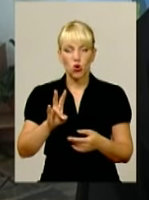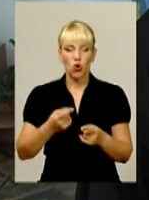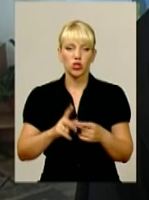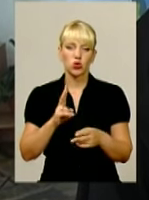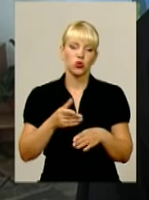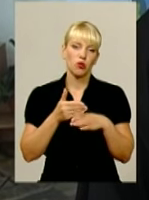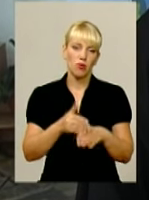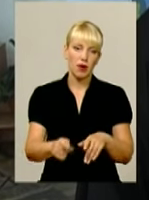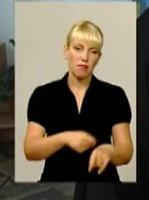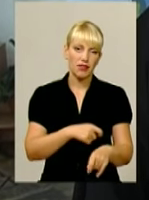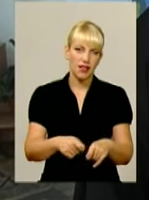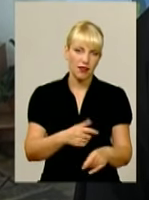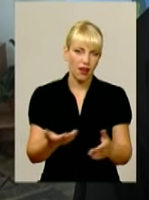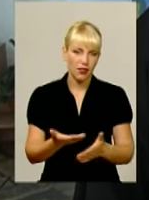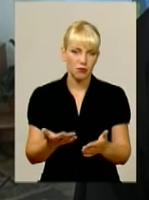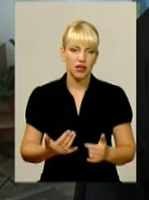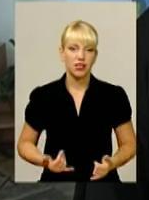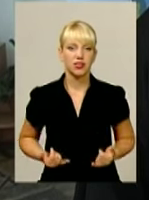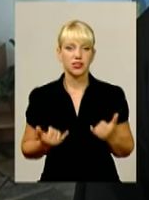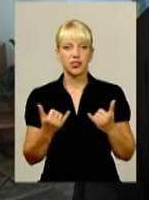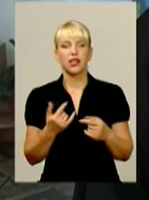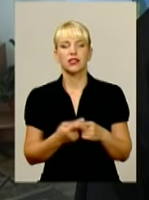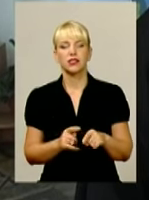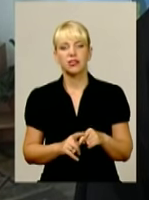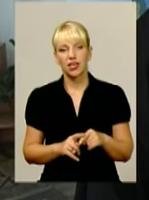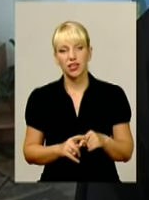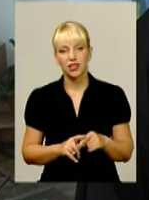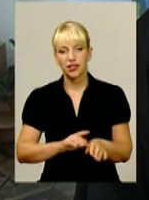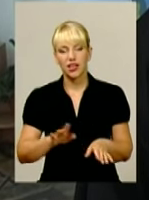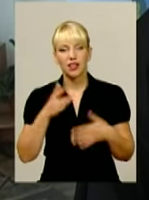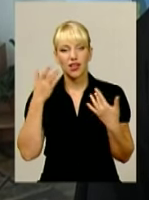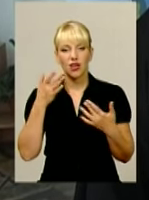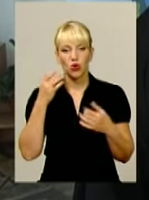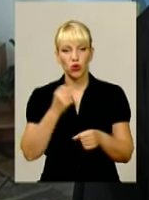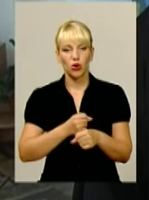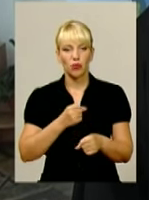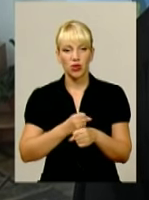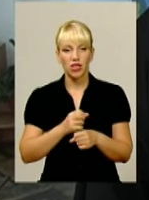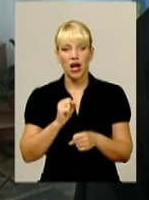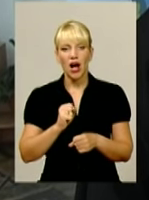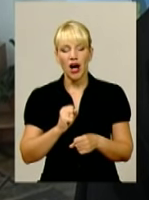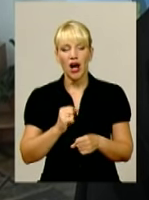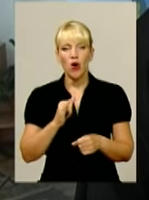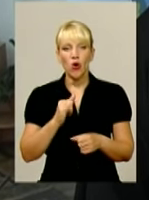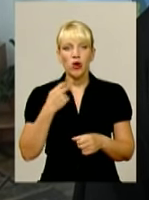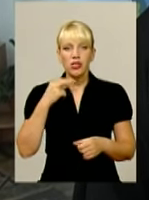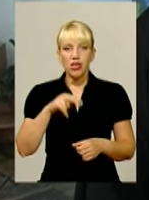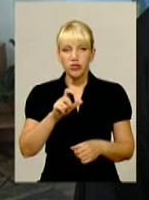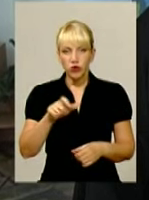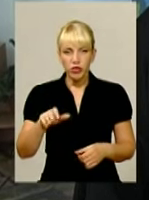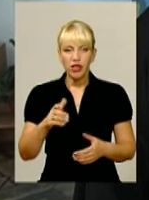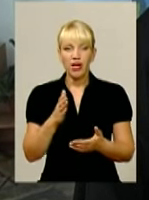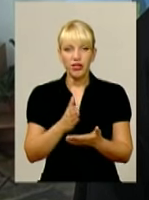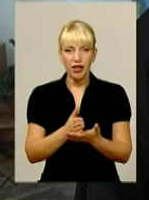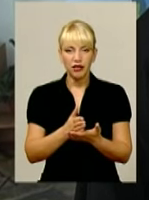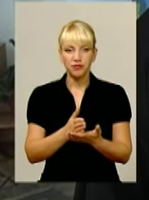матеріалами для цієї досить нелегкої роботи. А у засуджених є